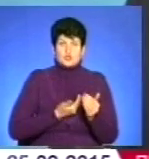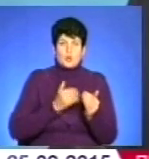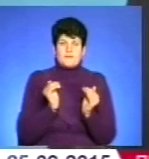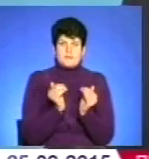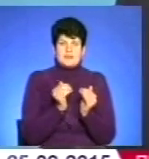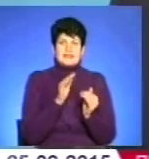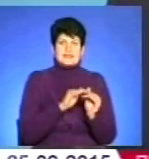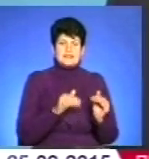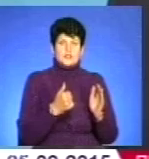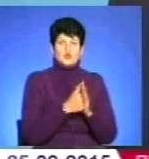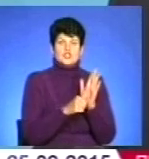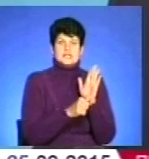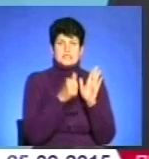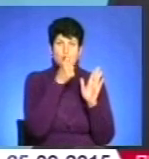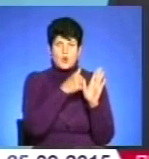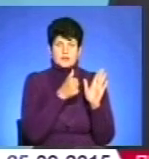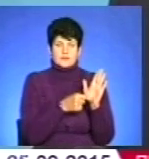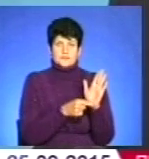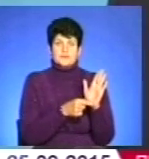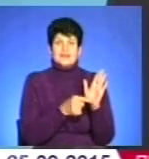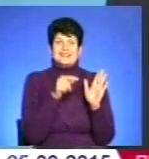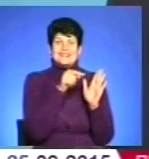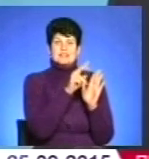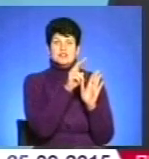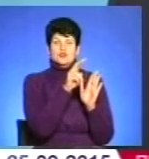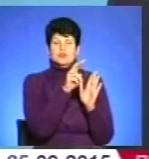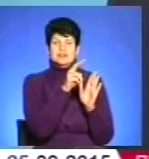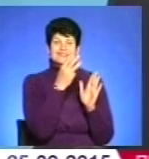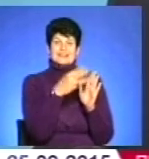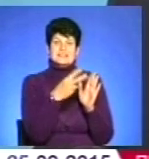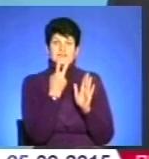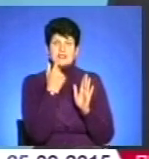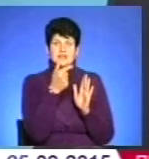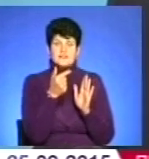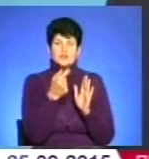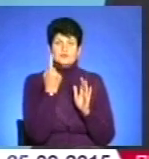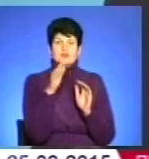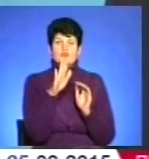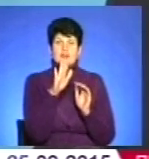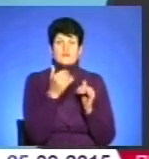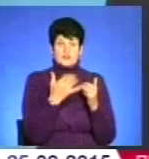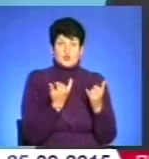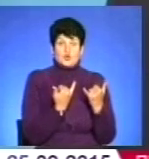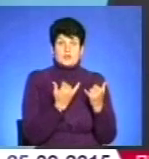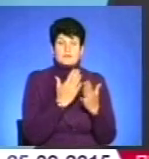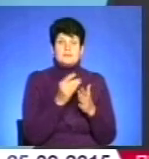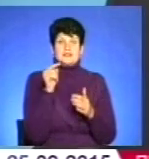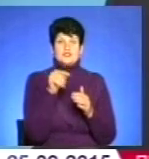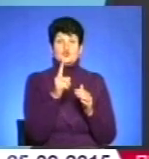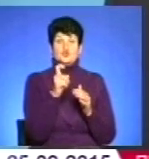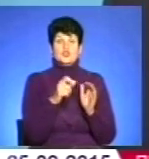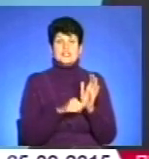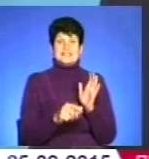дітей віком до 6 років 1032 гривні, то з 1 вересня вже сьогодні маємо 1167